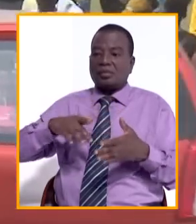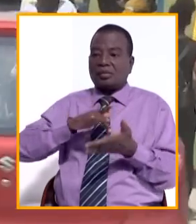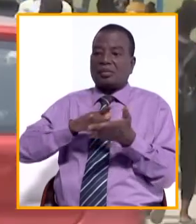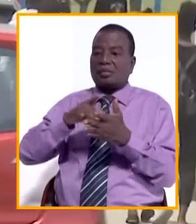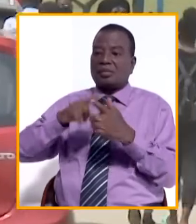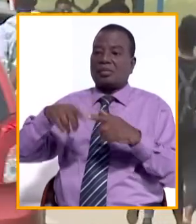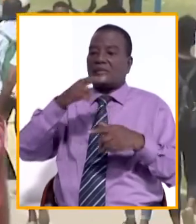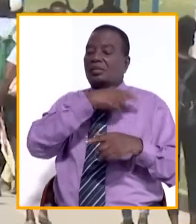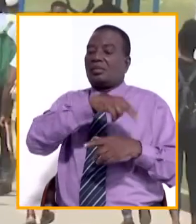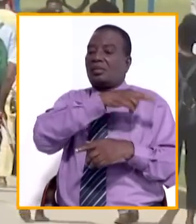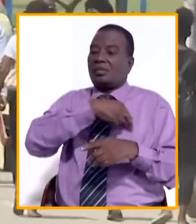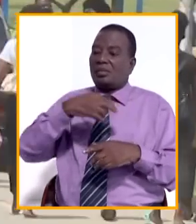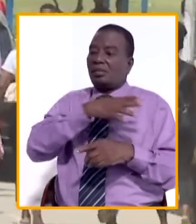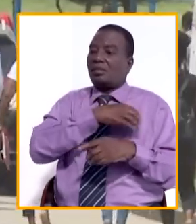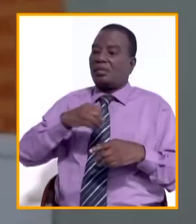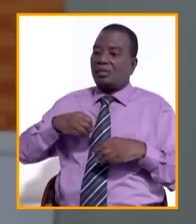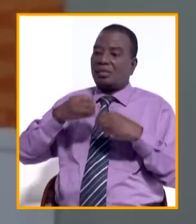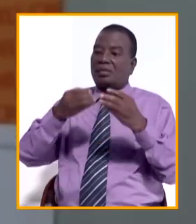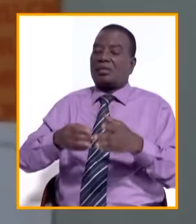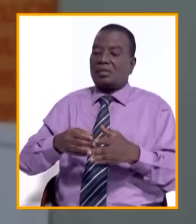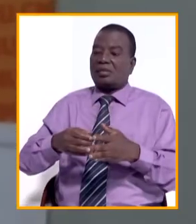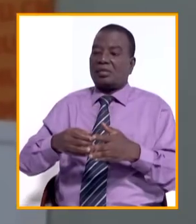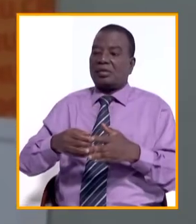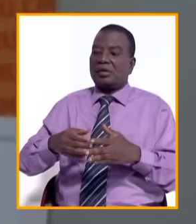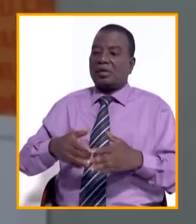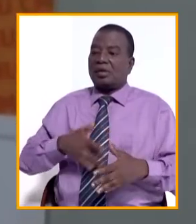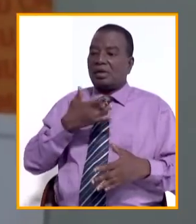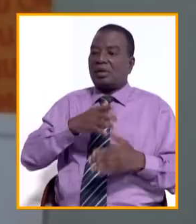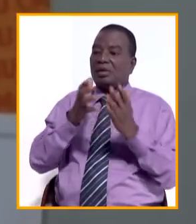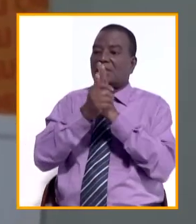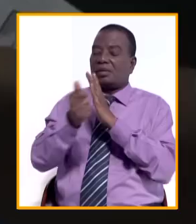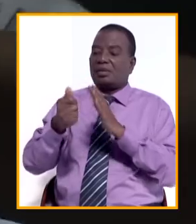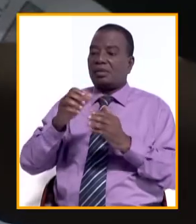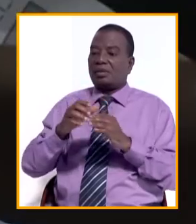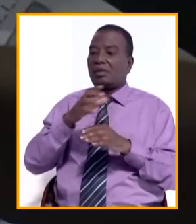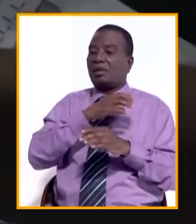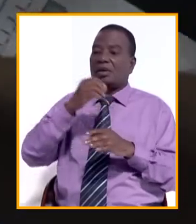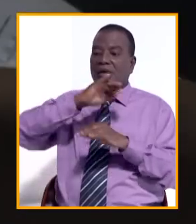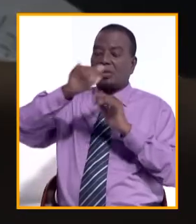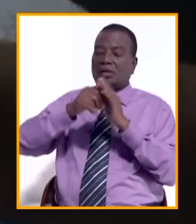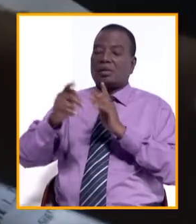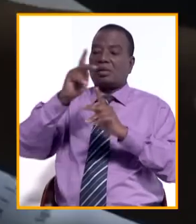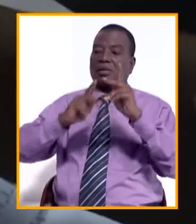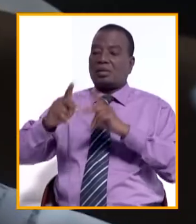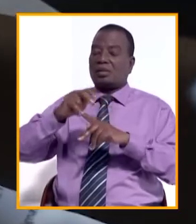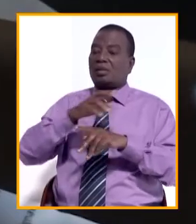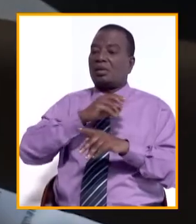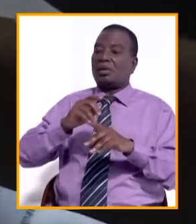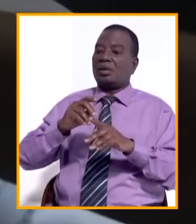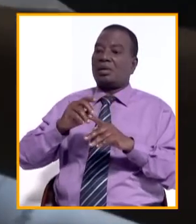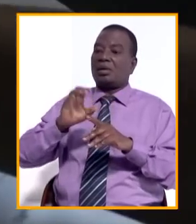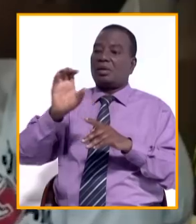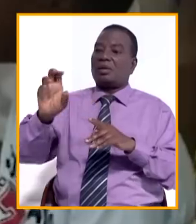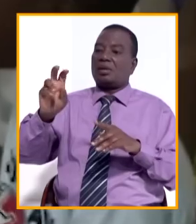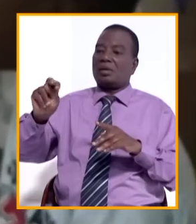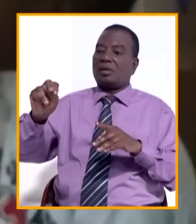maladie universelle vise à assurer l'accès à des soins de santé de qualité à moindre coût à l'ensemble des populations. La Caisse nationale